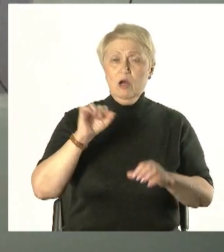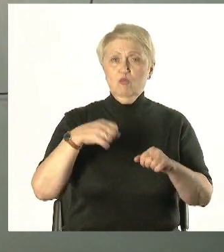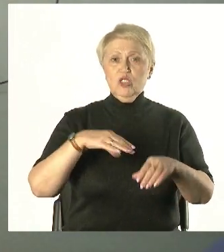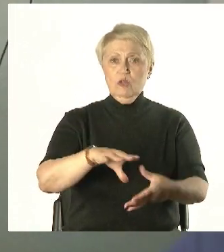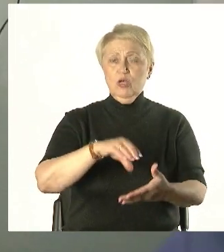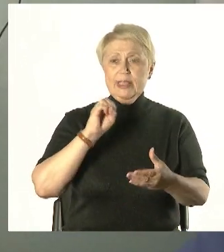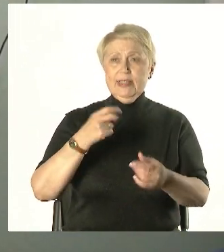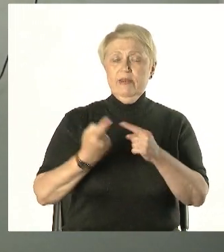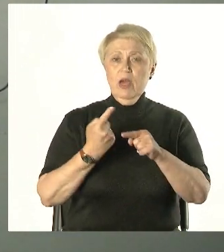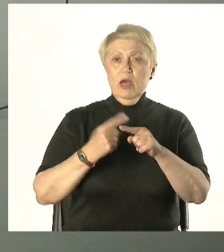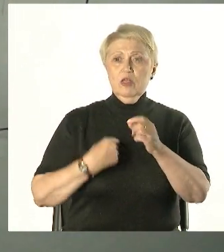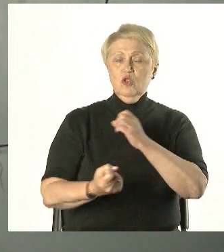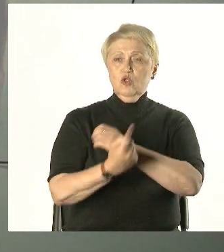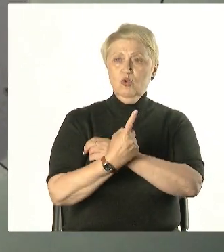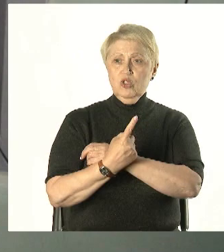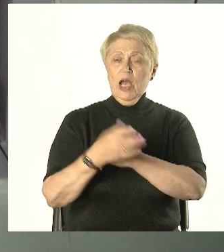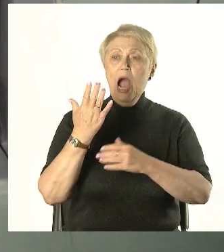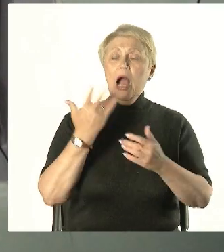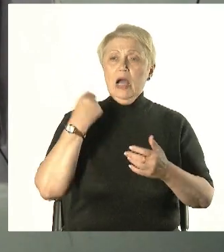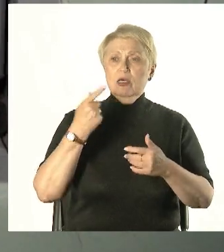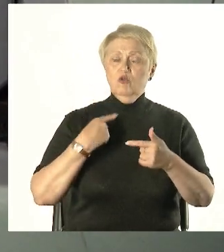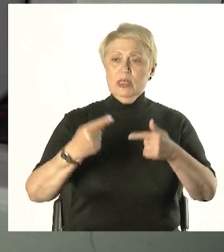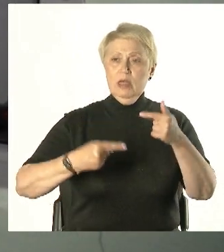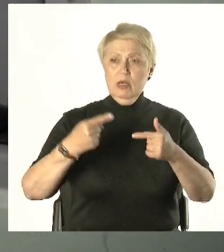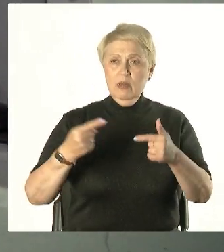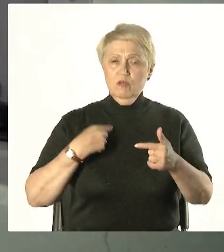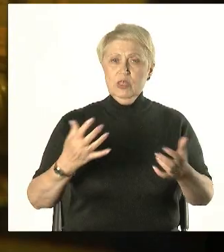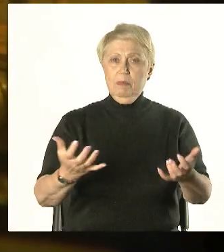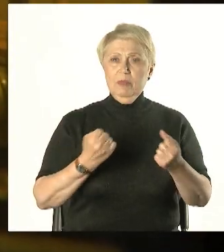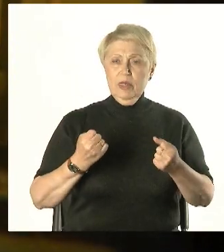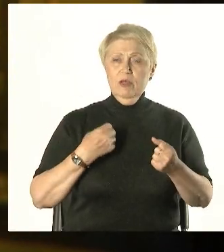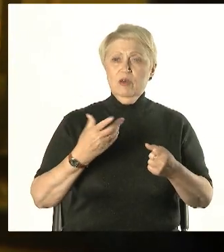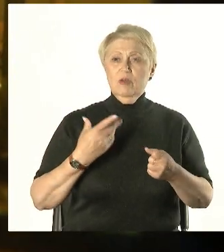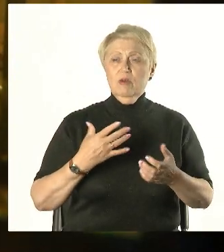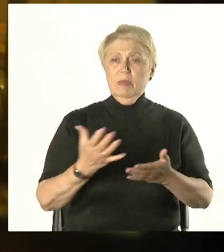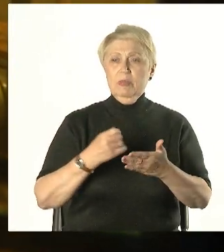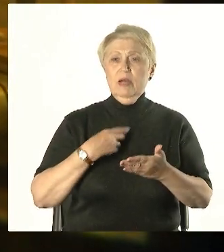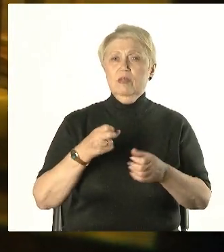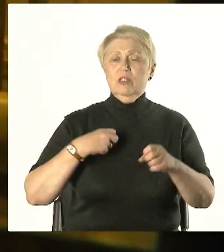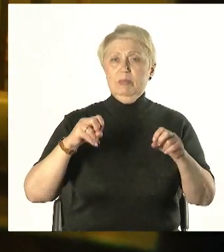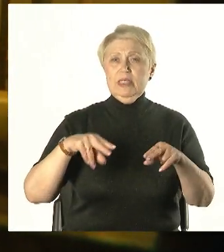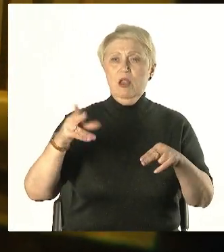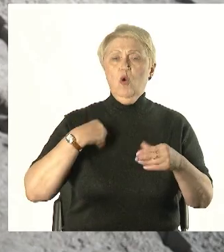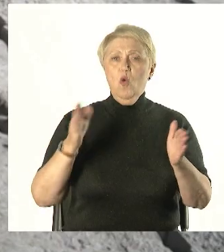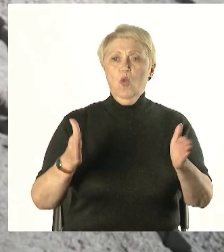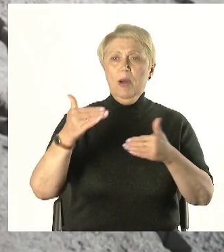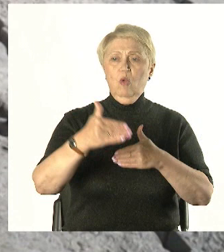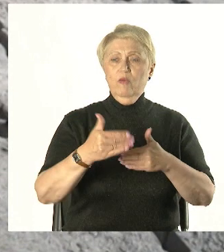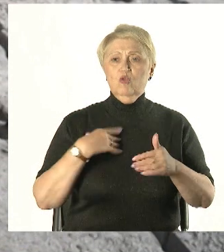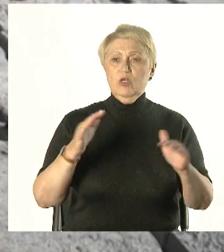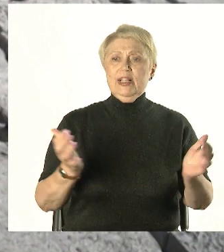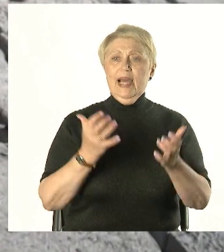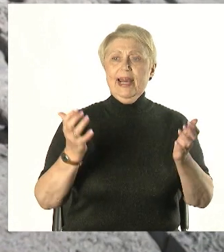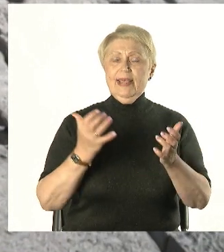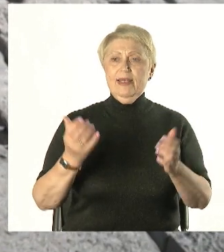Когда источник идентифицирован, специалисты подбирают подходящую упаковку. И источник готов перейти на хранение. Все эти